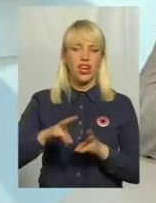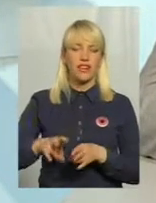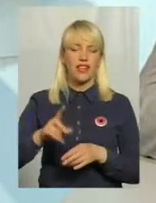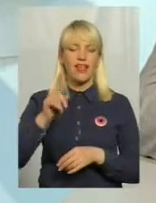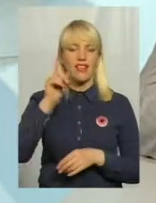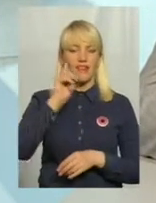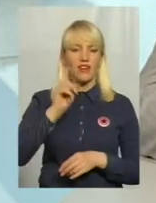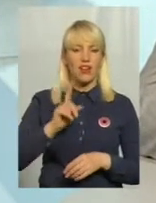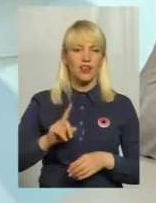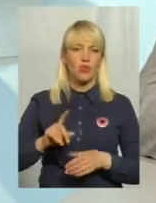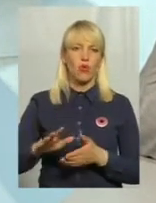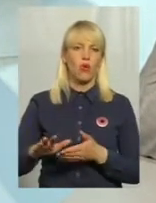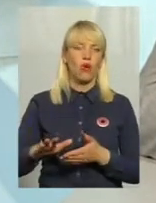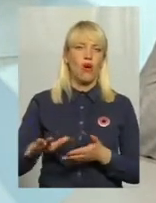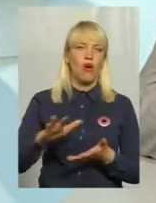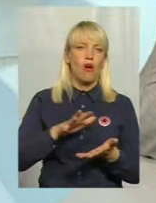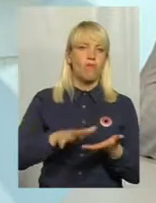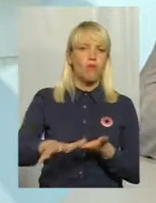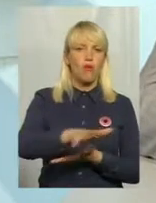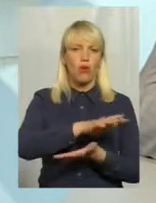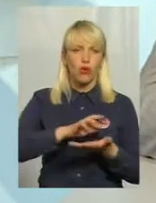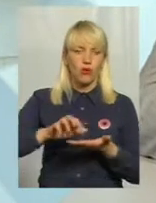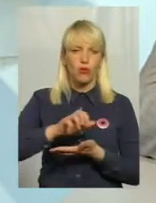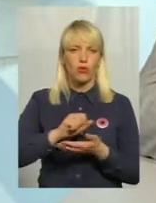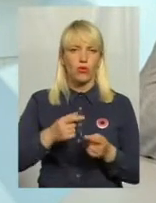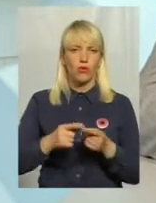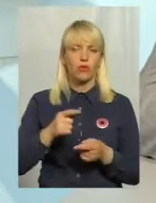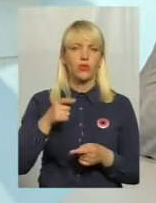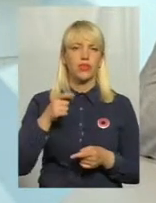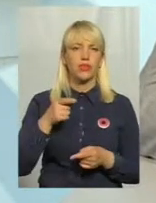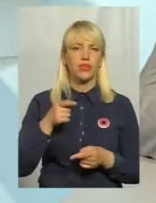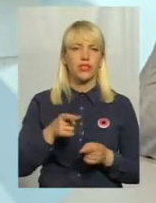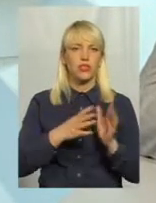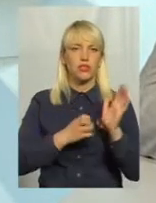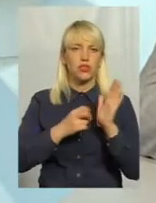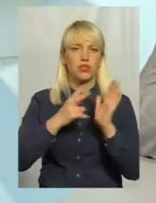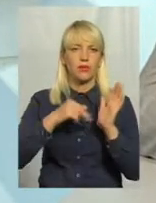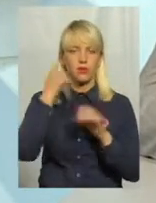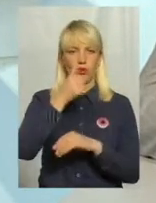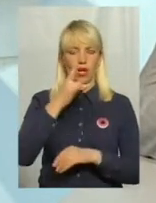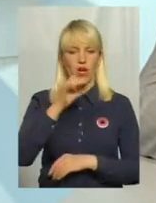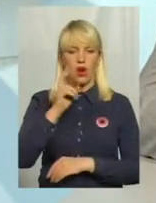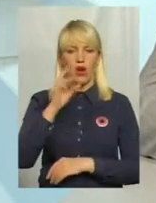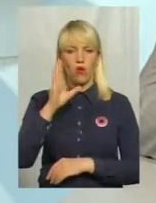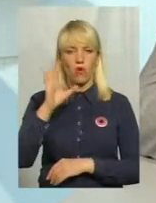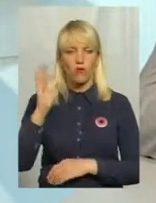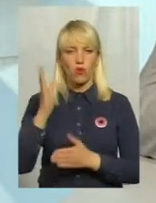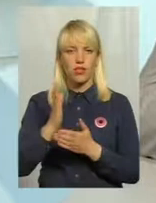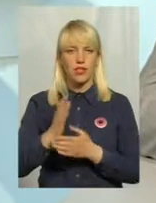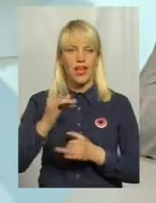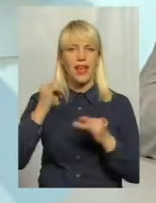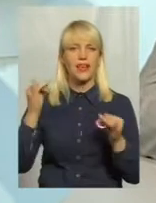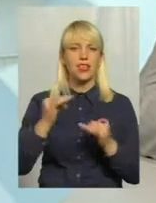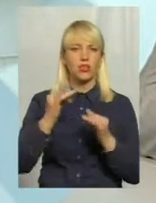року. На території мікрорайона Ракова знаходиться історична стела, яка